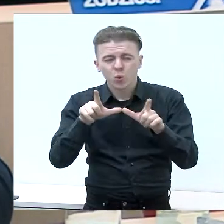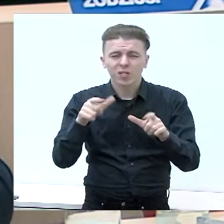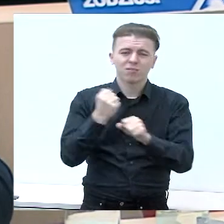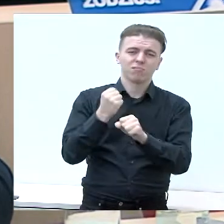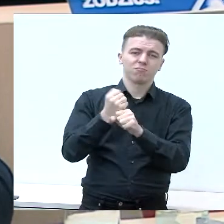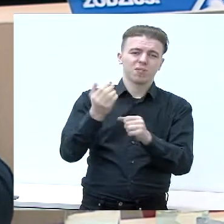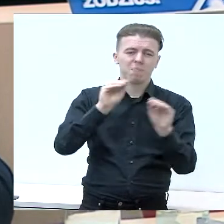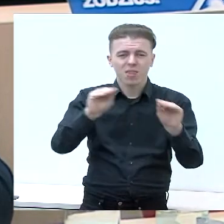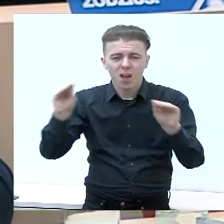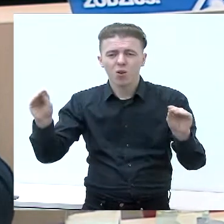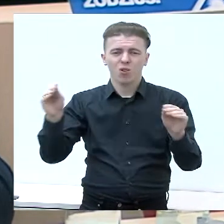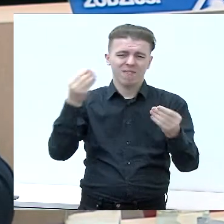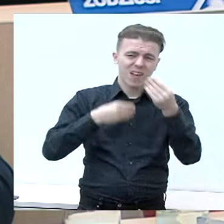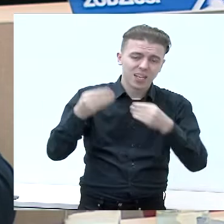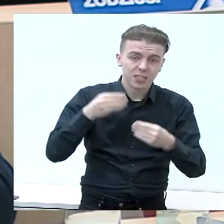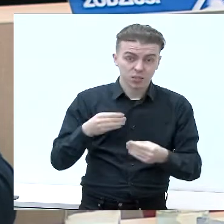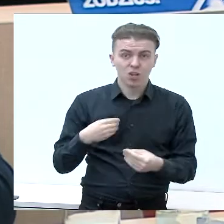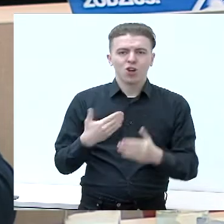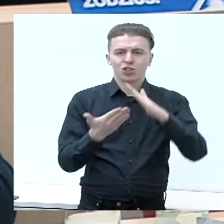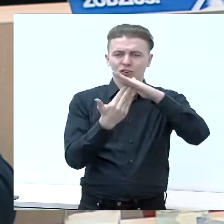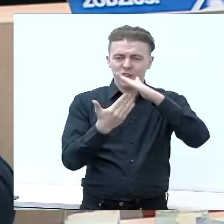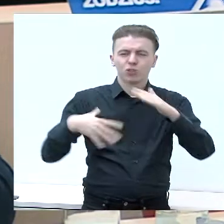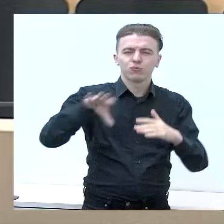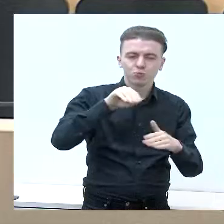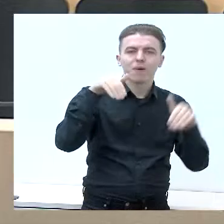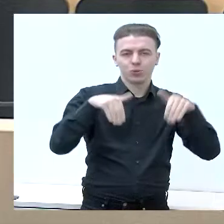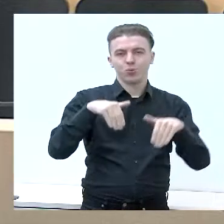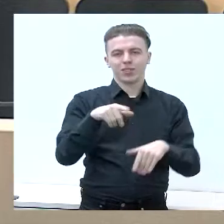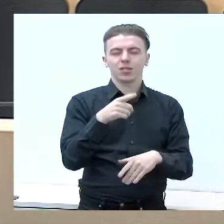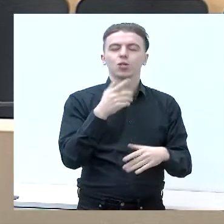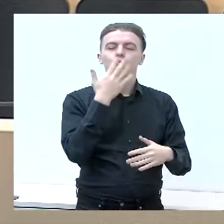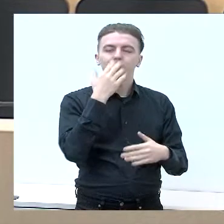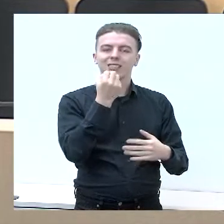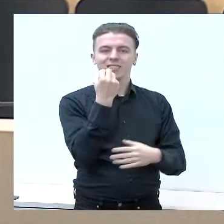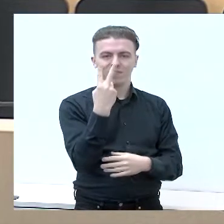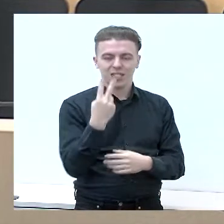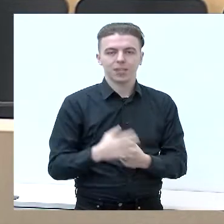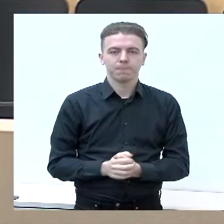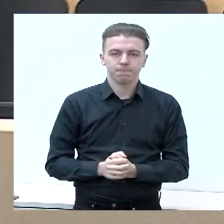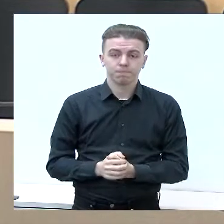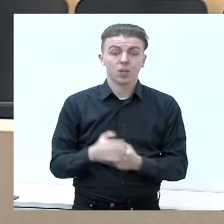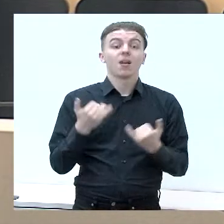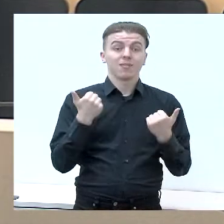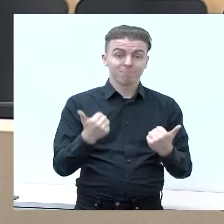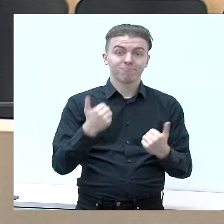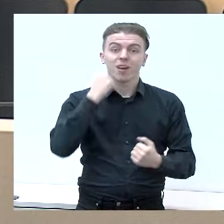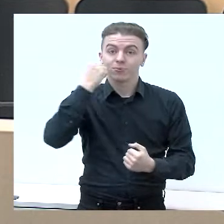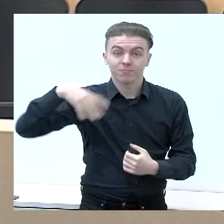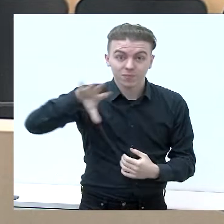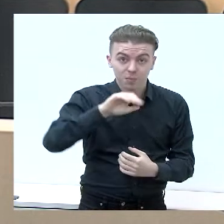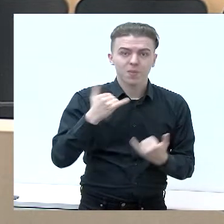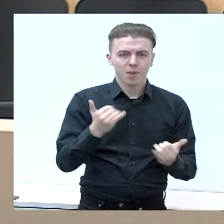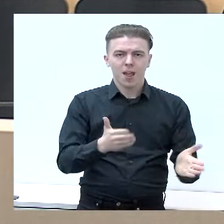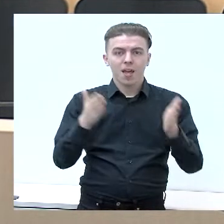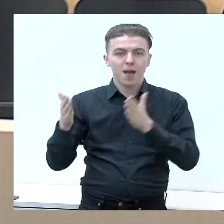jaunimą skiečiu valsuoti už sąrašą numeris 12. Dėkui visiems. Ir dabar pereiname prie tai, ką